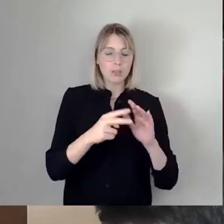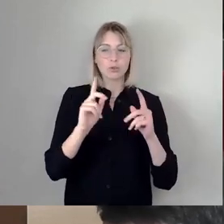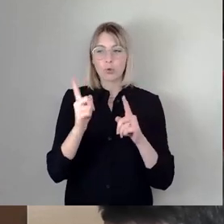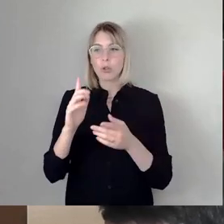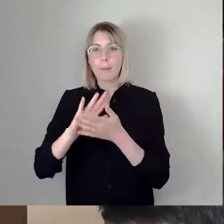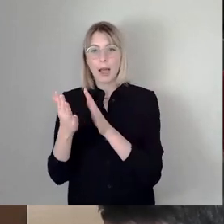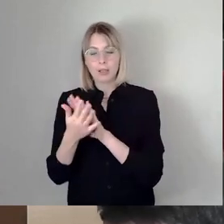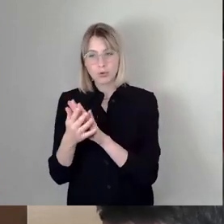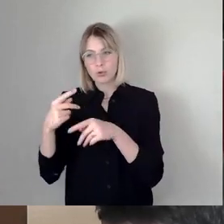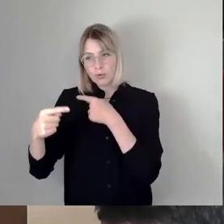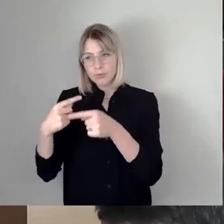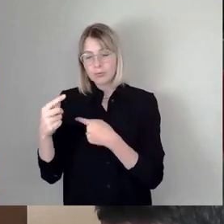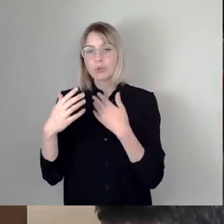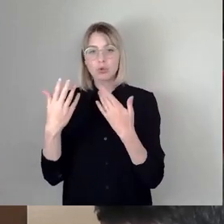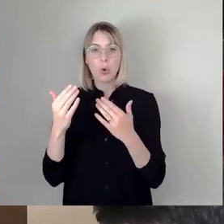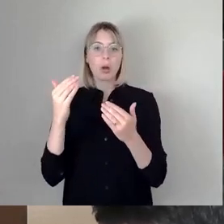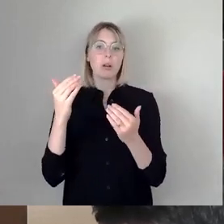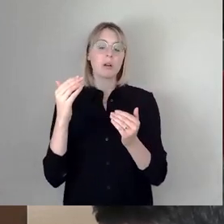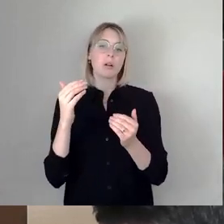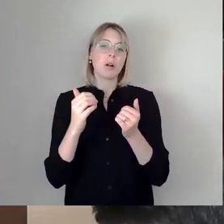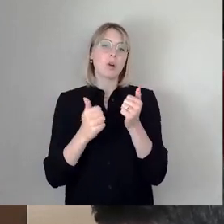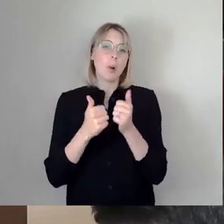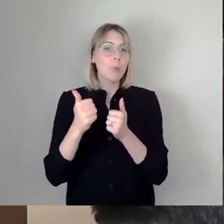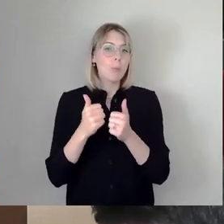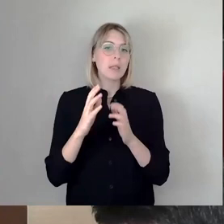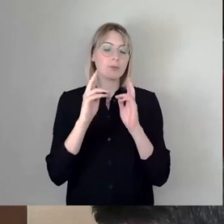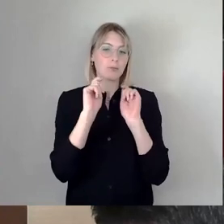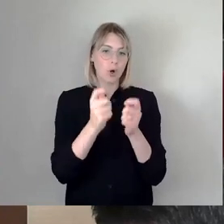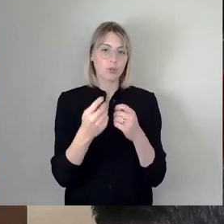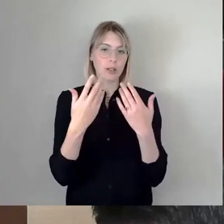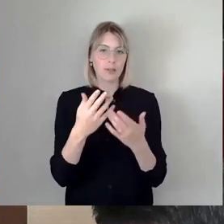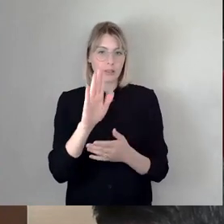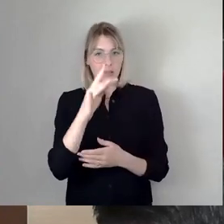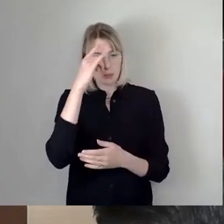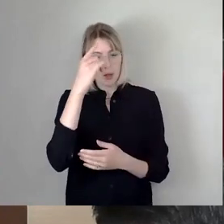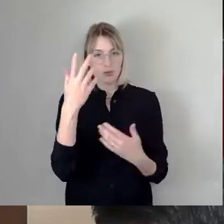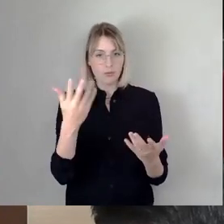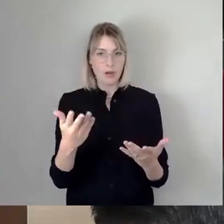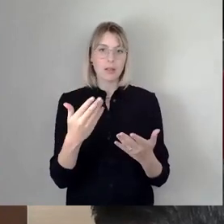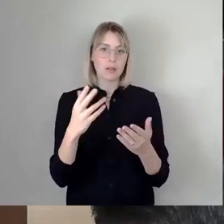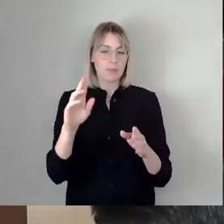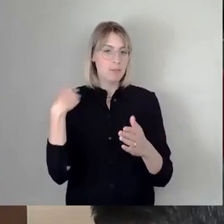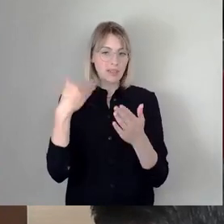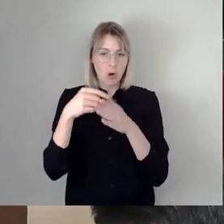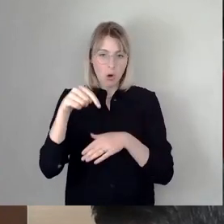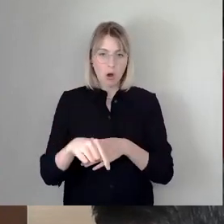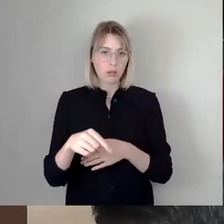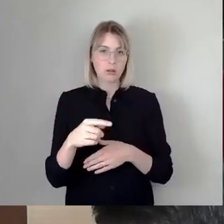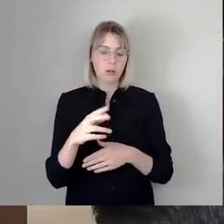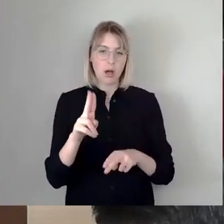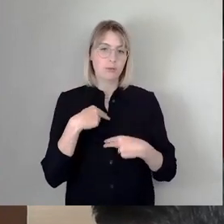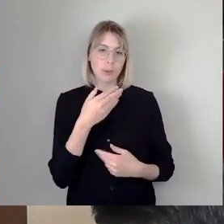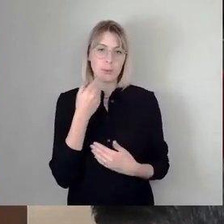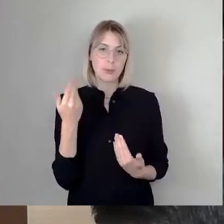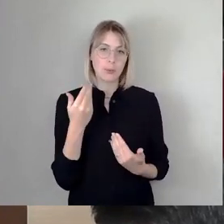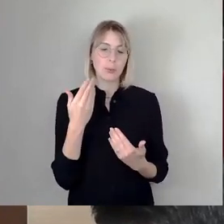ein Kompromissvorschlag dazu verhält und wir haben keine Antwort bis heute erhalten. Deshalb, das würde ich dann wirklich rügen wollen. Es